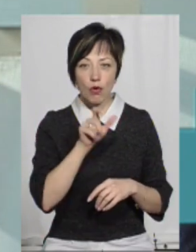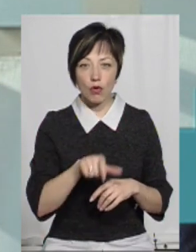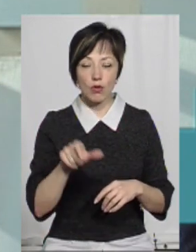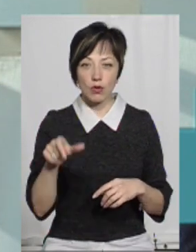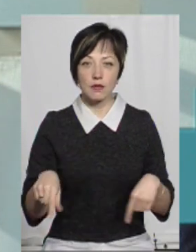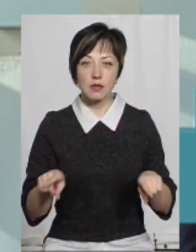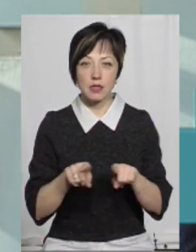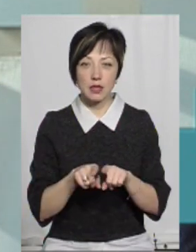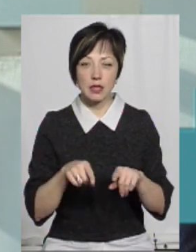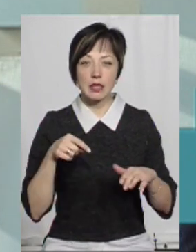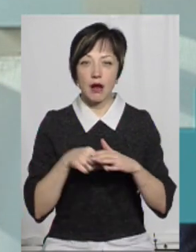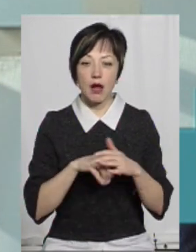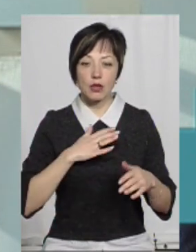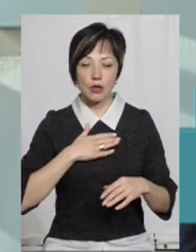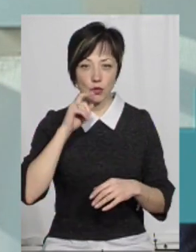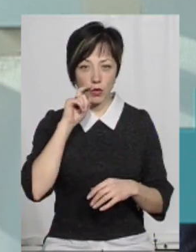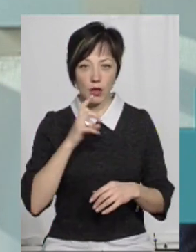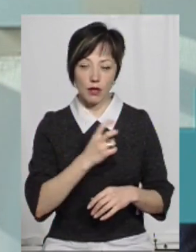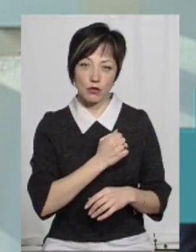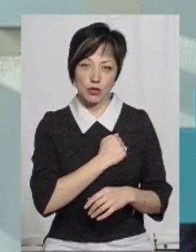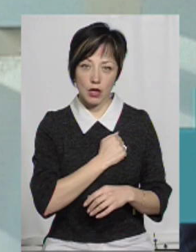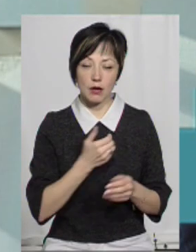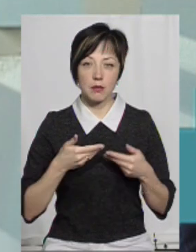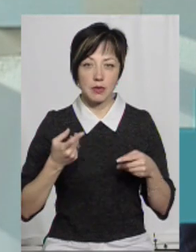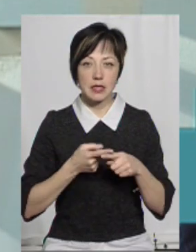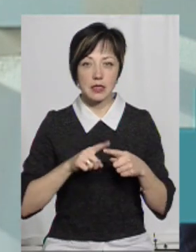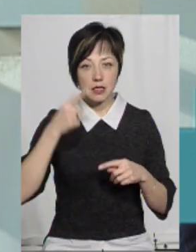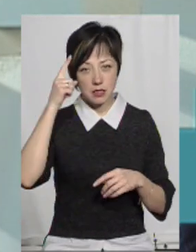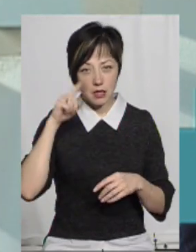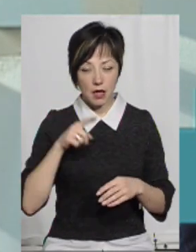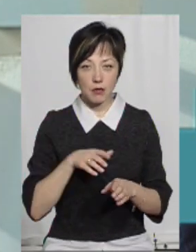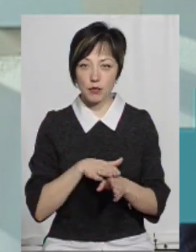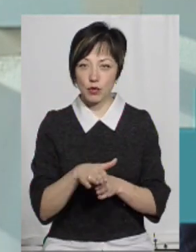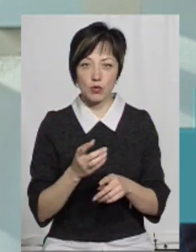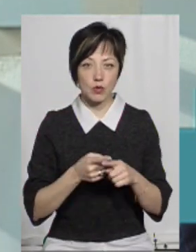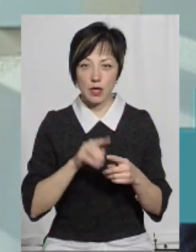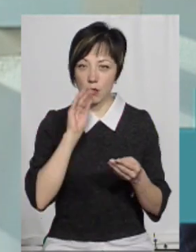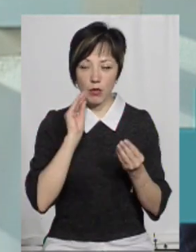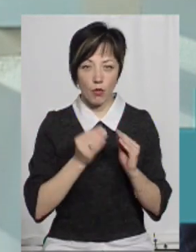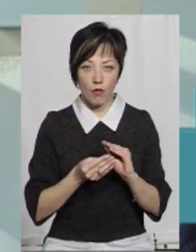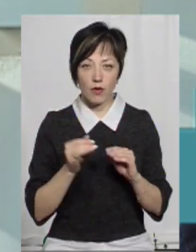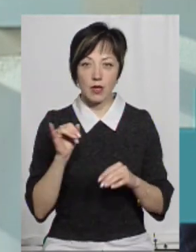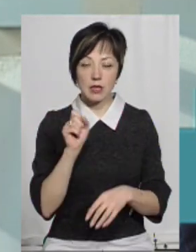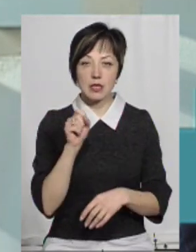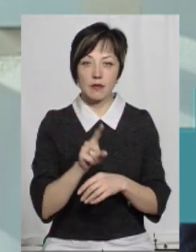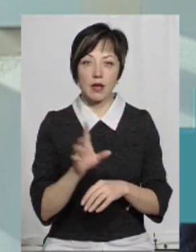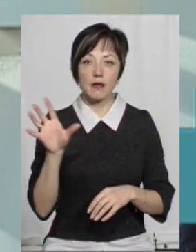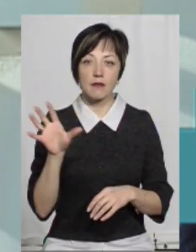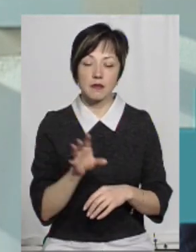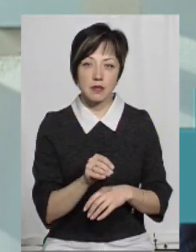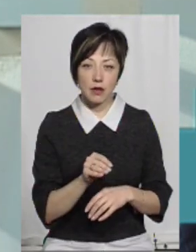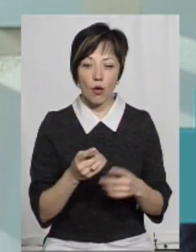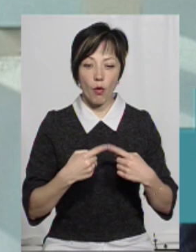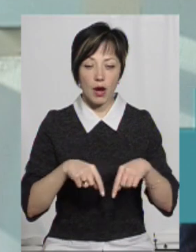тікає з нашої України, на жаль, і ми це знаємо, і абсолютно це ніхто не приховує. І задача всіх,